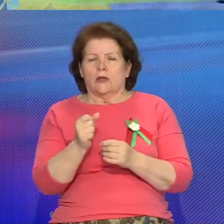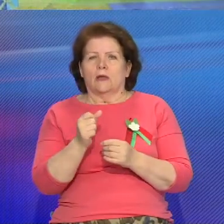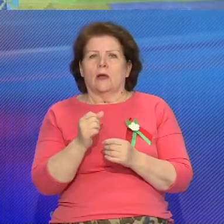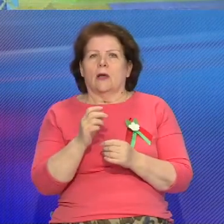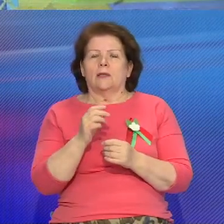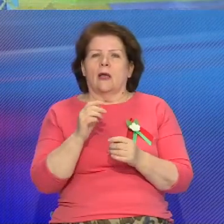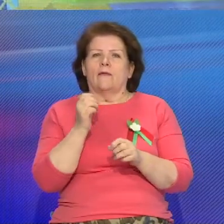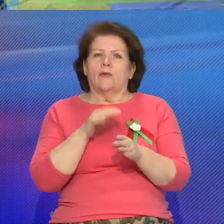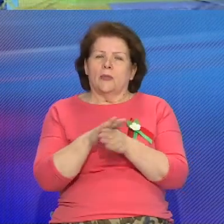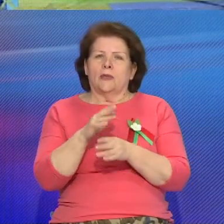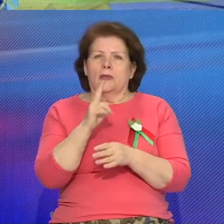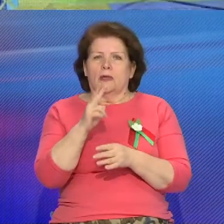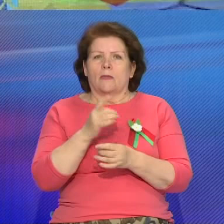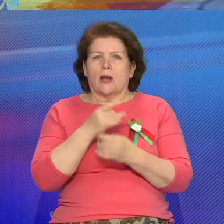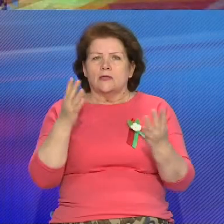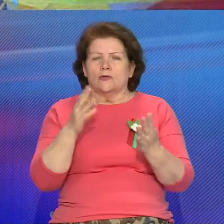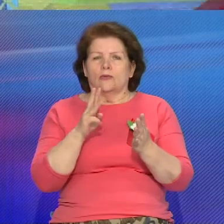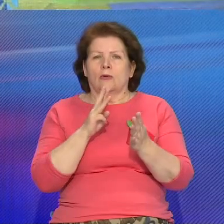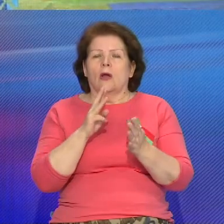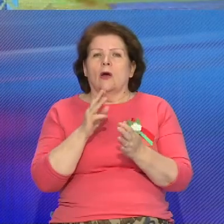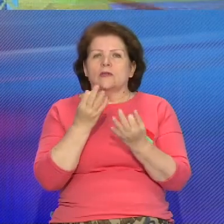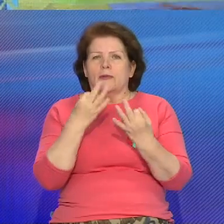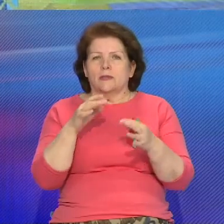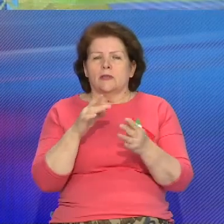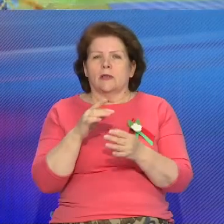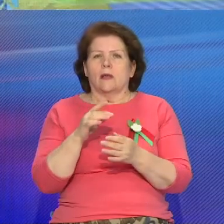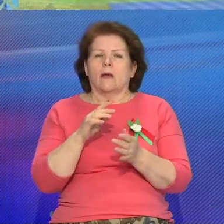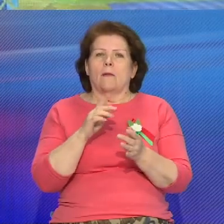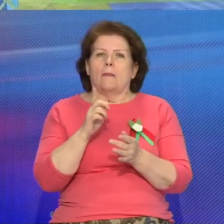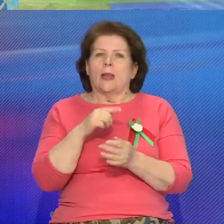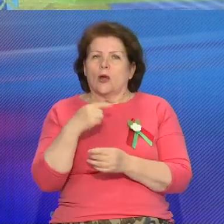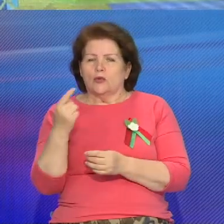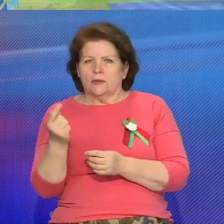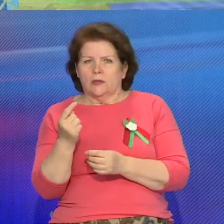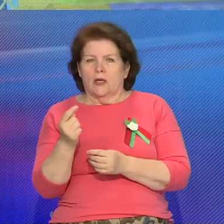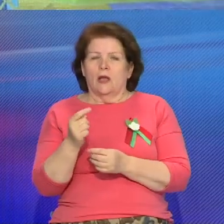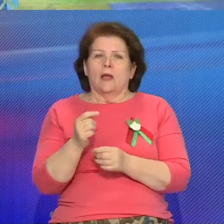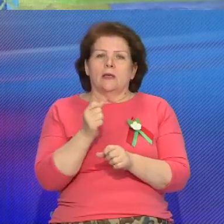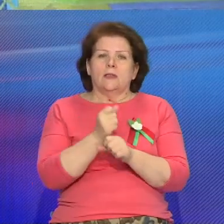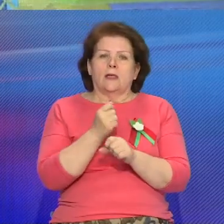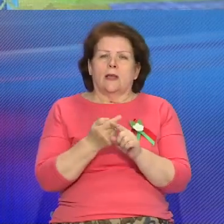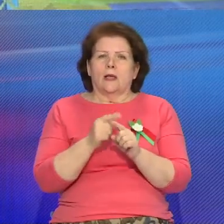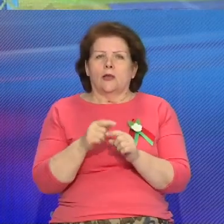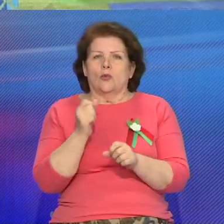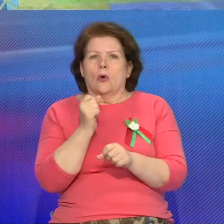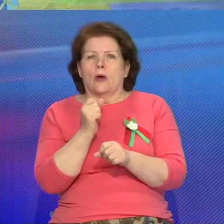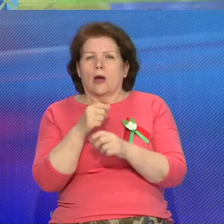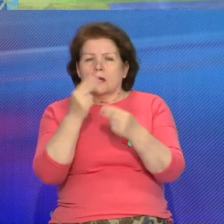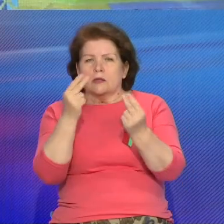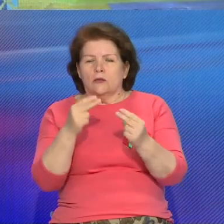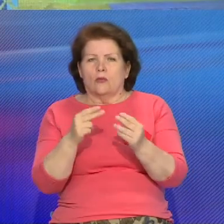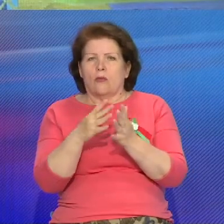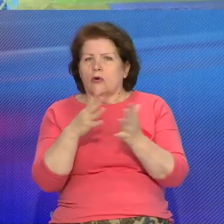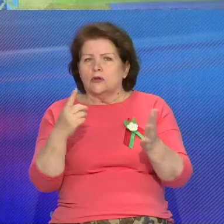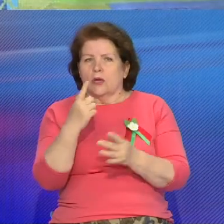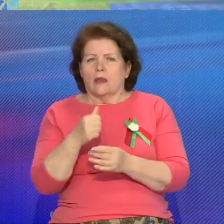изволении Беларуси от немецко-фашистских захопников. Полотво створалось больше мгод за сродки гранта президента Беларуси в сферах